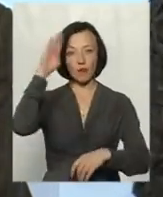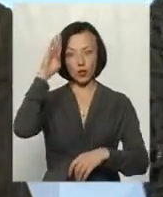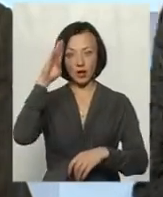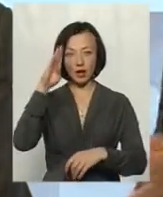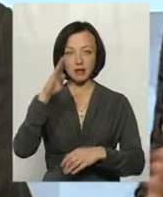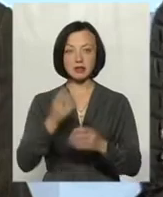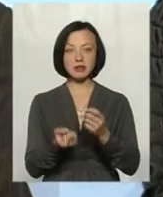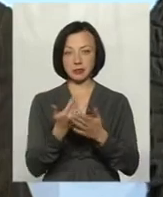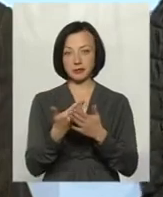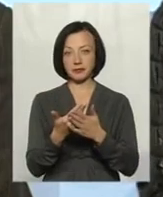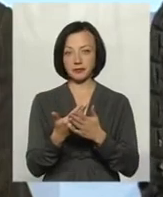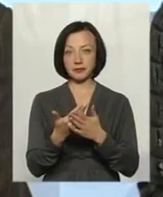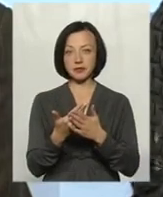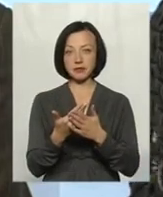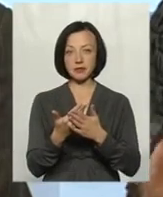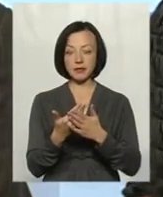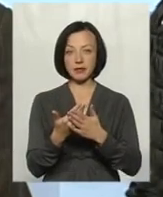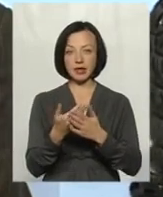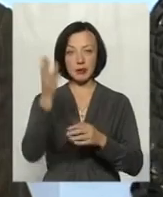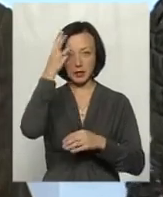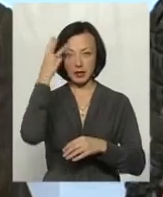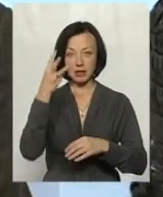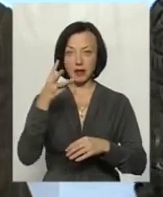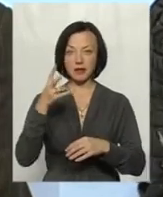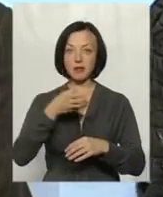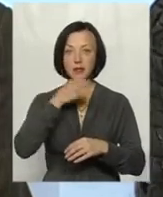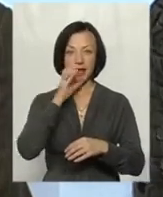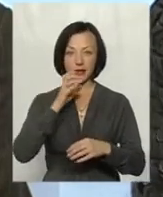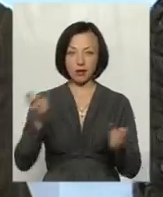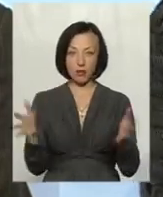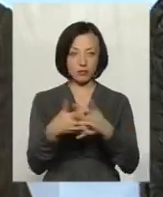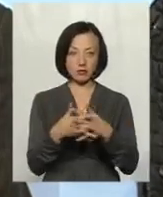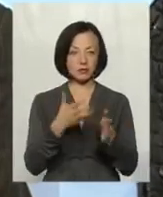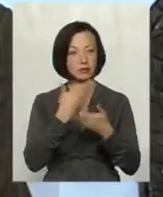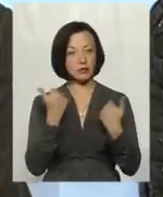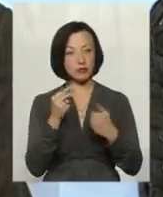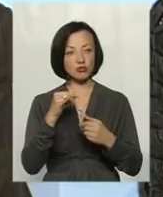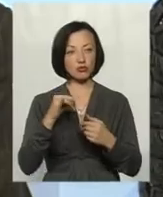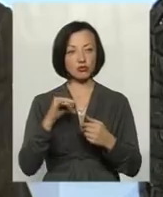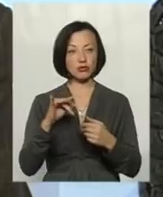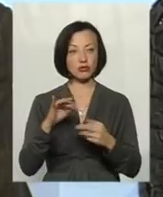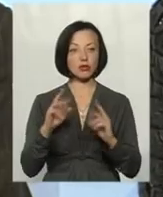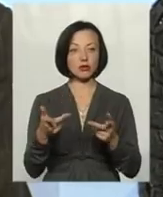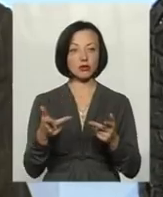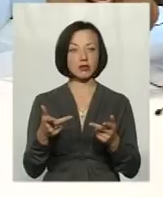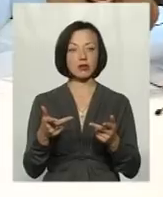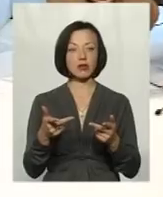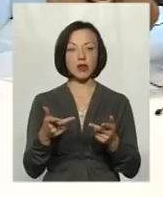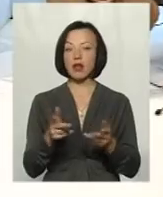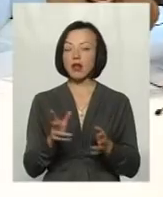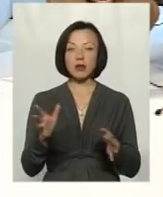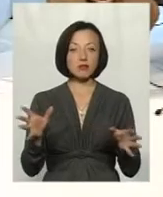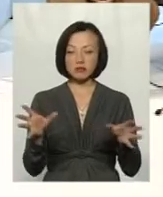знаходиться, звідки до прикладу п'є хмельницькій воду, вона не змішується, не об'єднується? об'єднується? Ну, вона не об